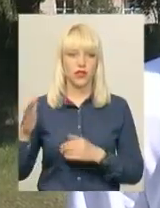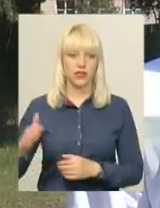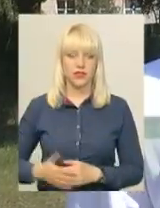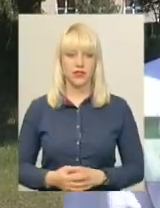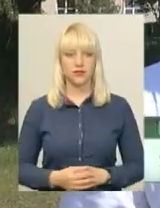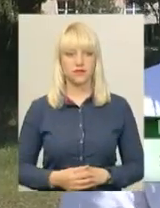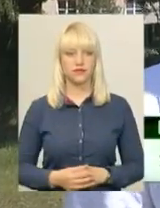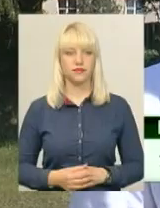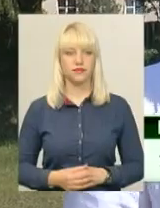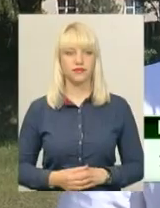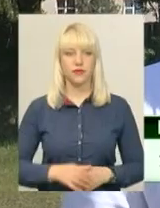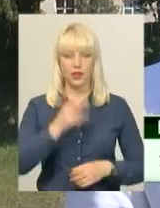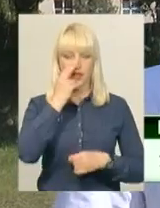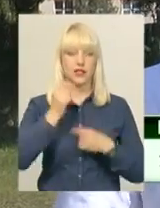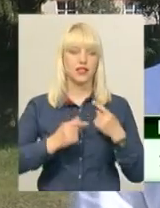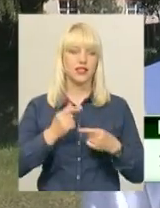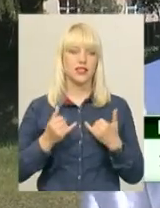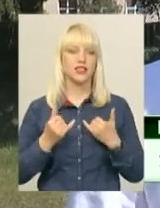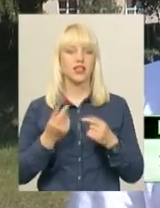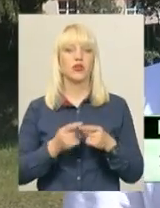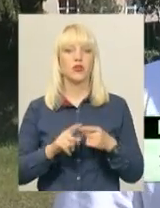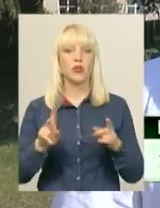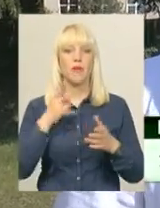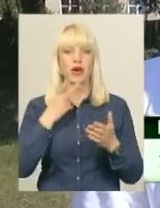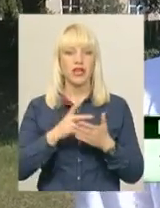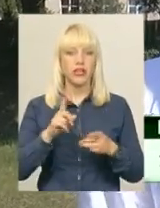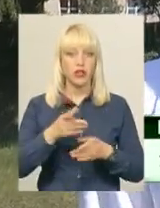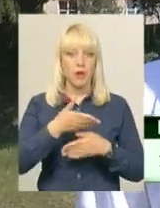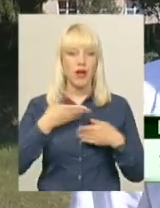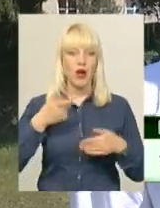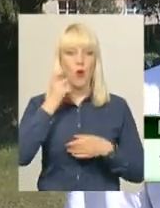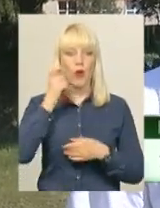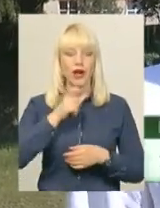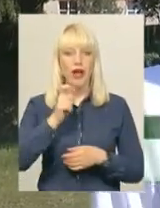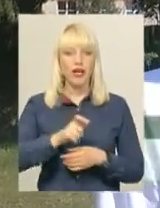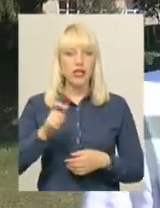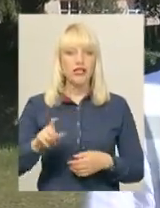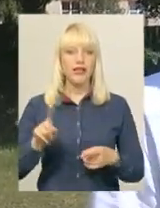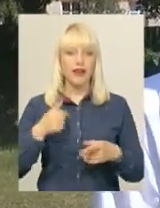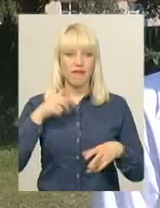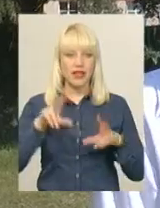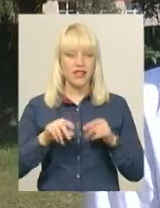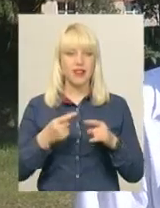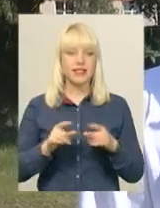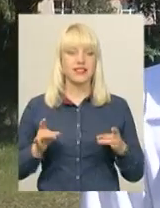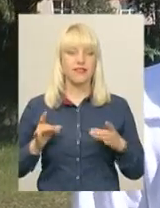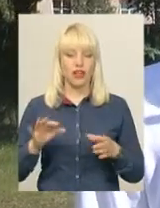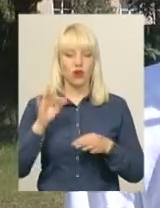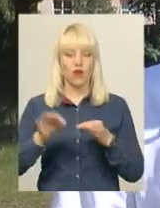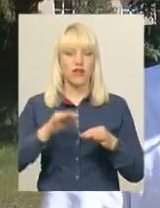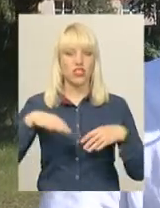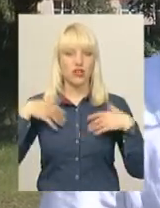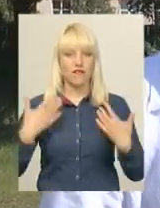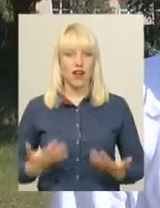традиції, для того, щоб показати, що ми українці. І вважаю, що свято вишиванки – це не тільки